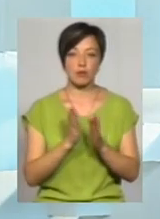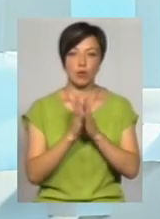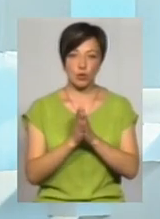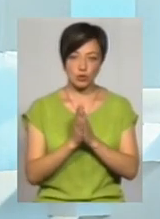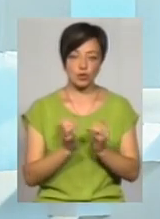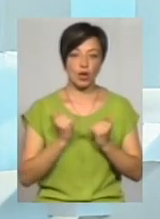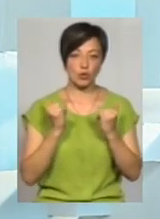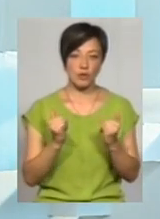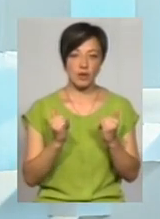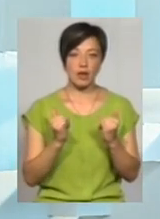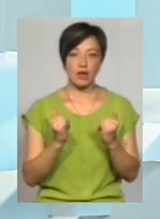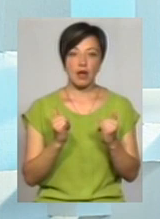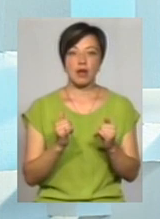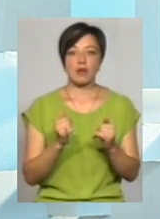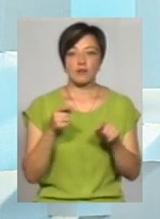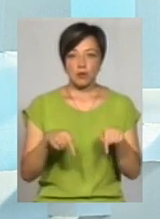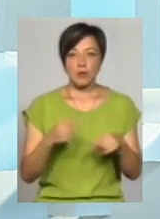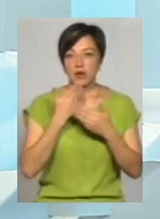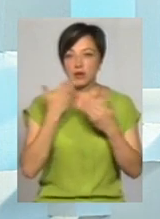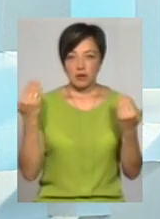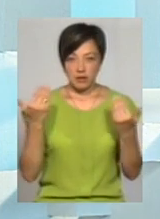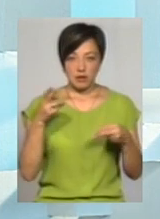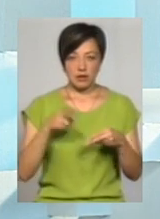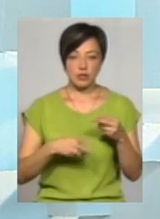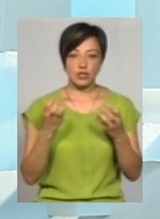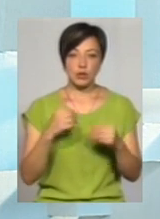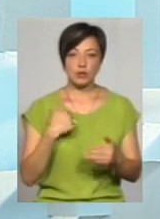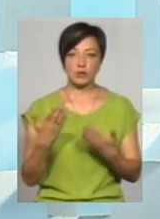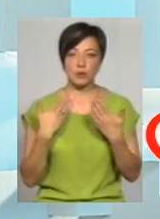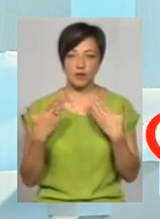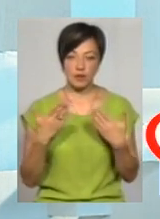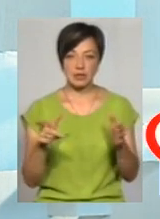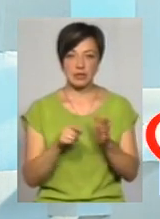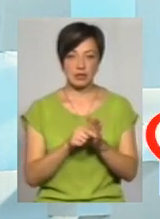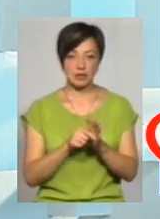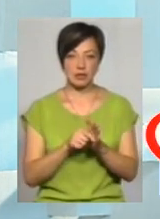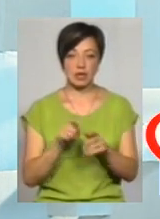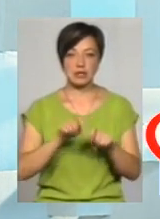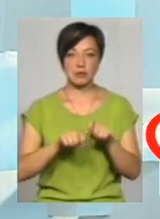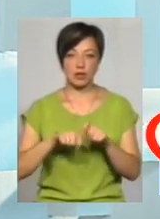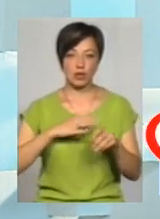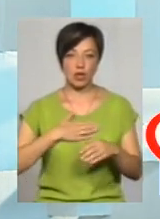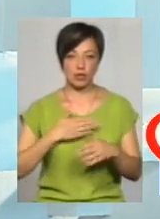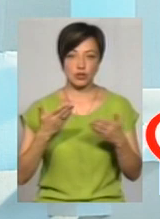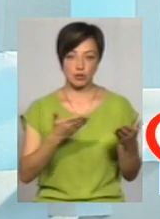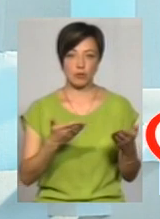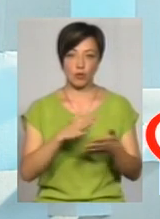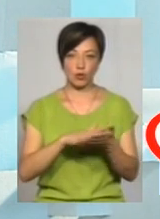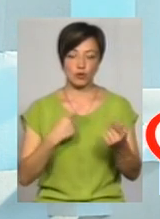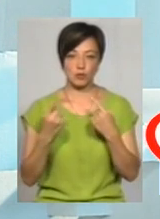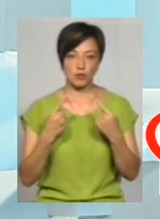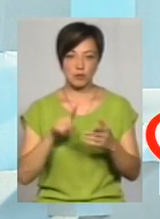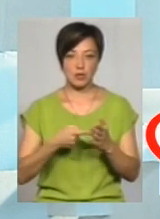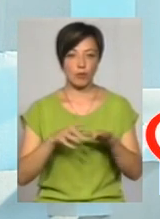прошу, шановні, нехай він буде в цьому ефірі краній, тому що ще хочеться поспілкуватися із експертами нашими і продовжити